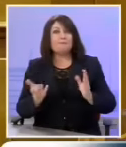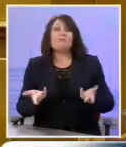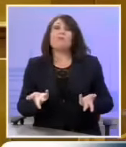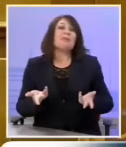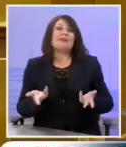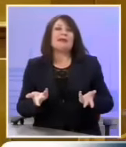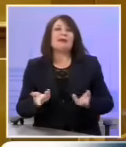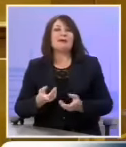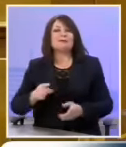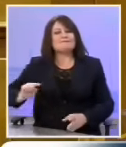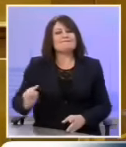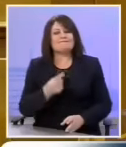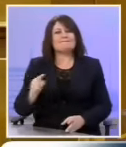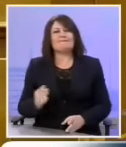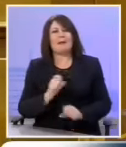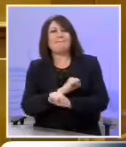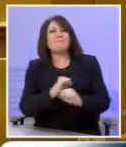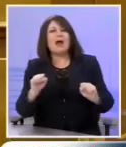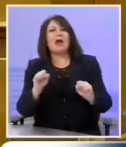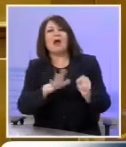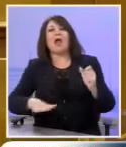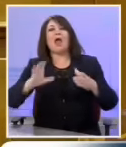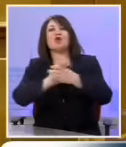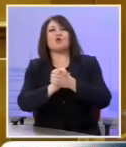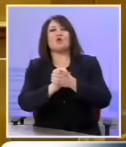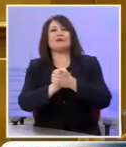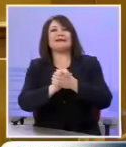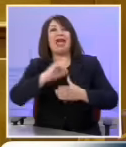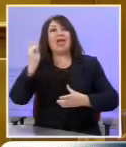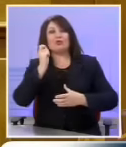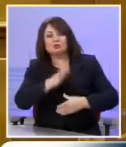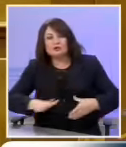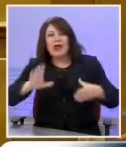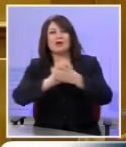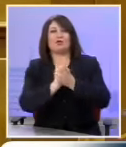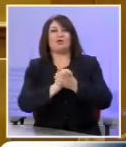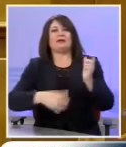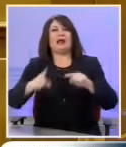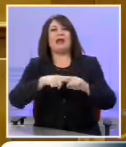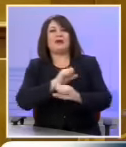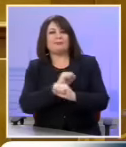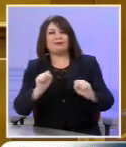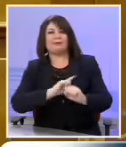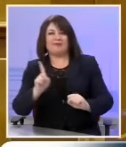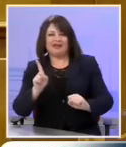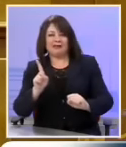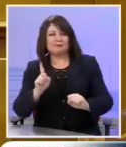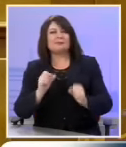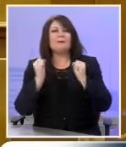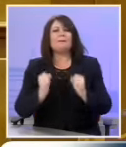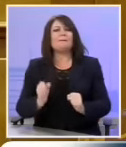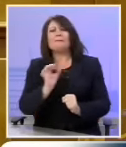η υπονόμευση της ενότητας του ελληνικού λαού, της ενότητας του έθνους, δεν βασίστηκε μόνον στην